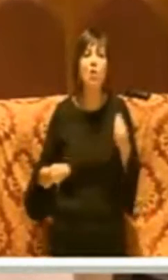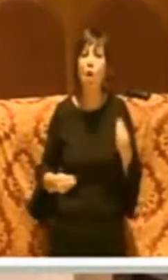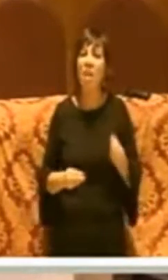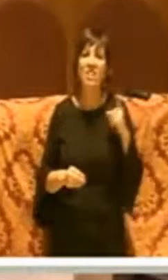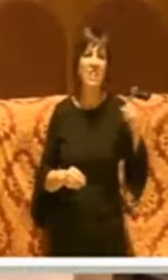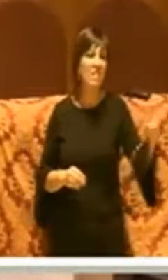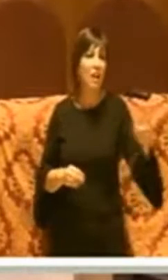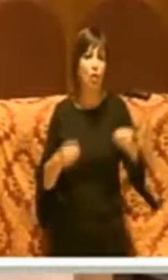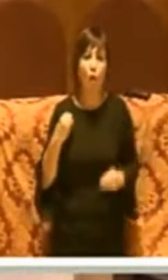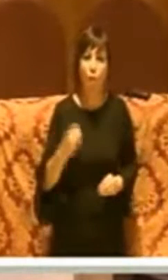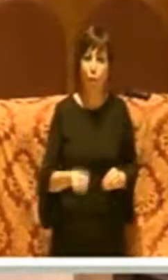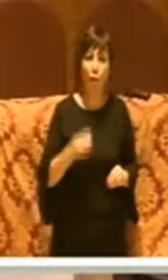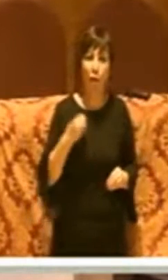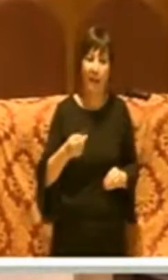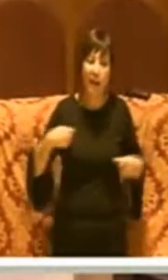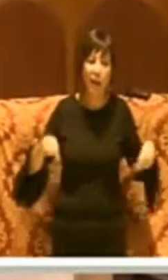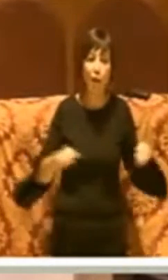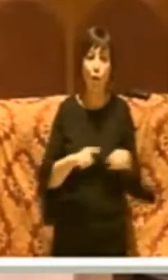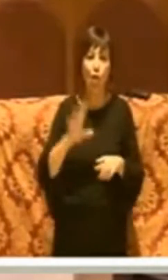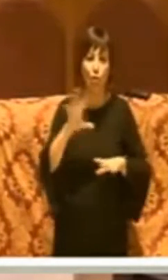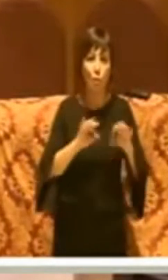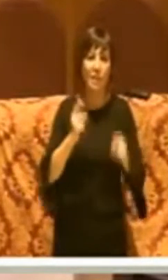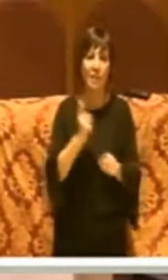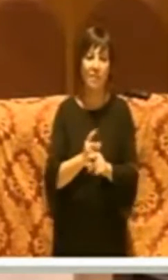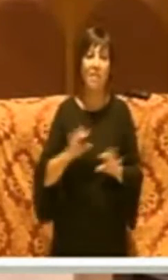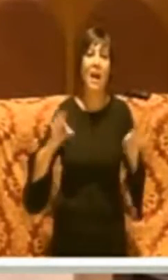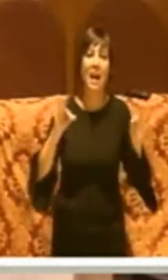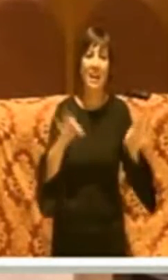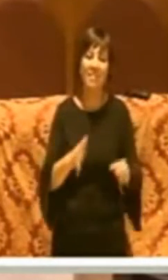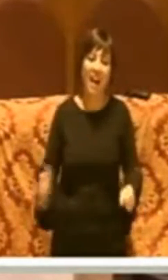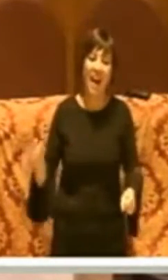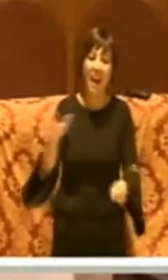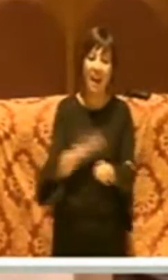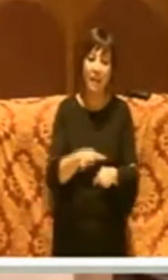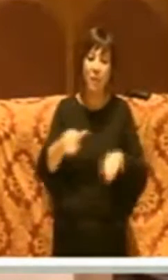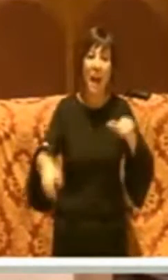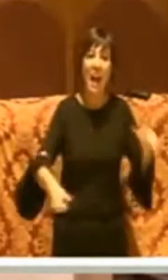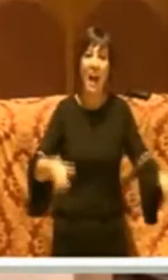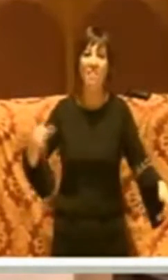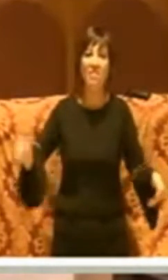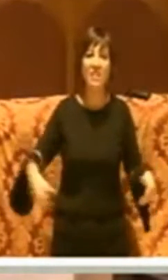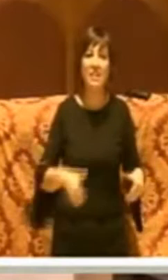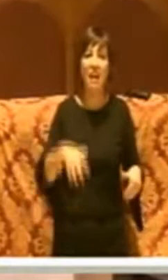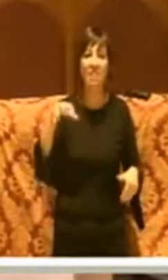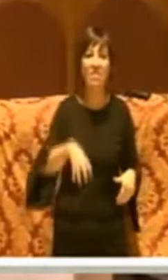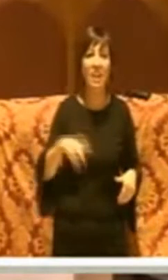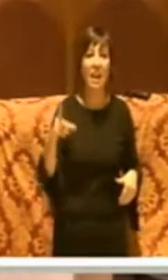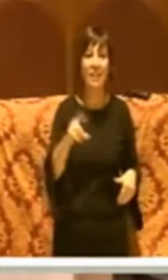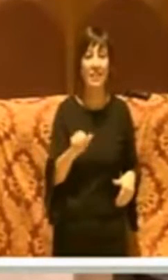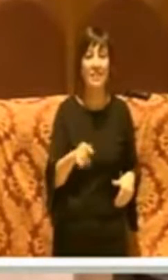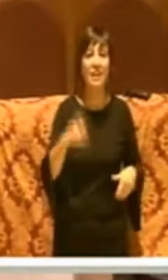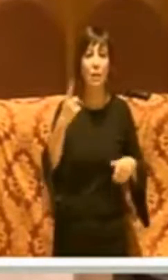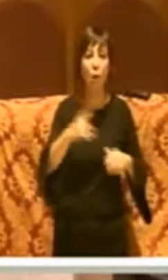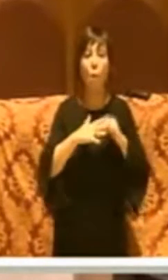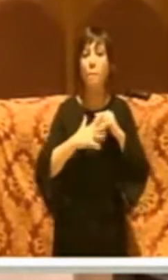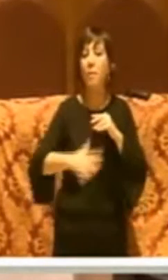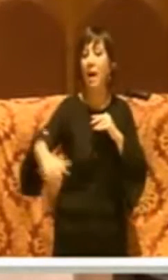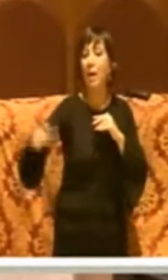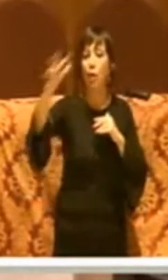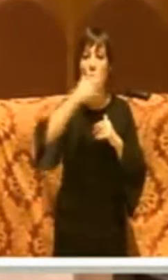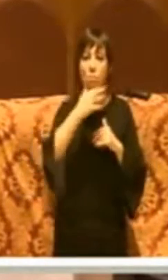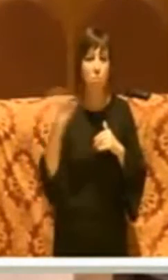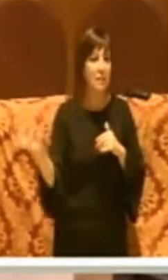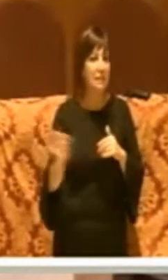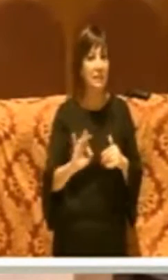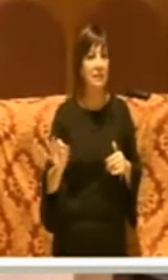fatto voi siamo dovuti arrivare a noi a fare riempimento delle cavità Villa De Santis che è un parco bellissimo